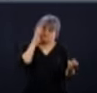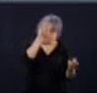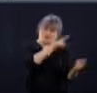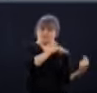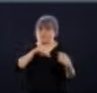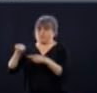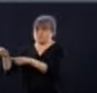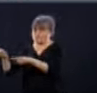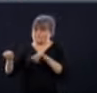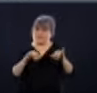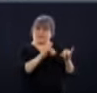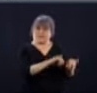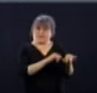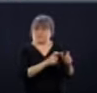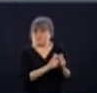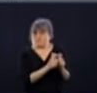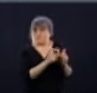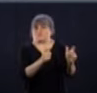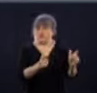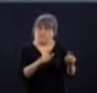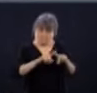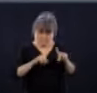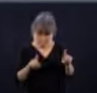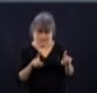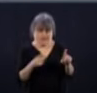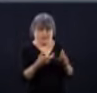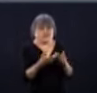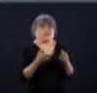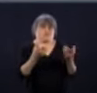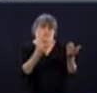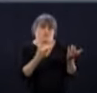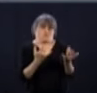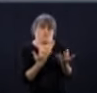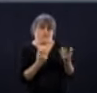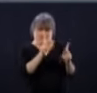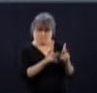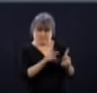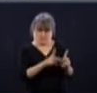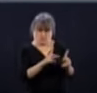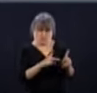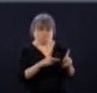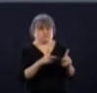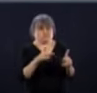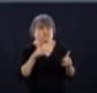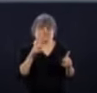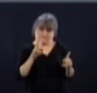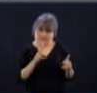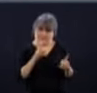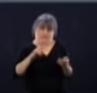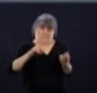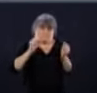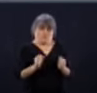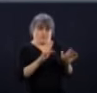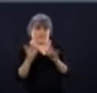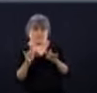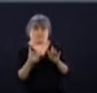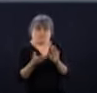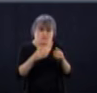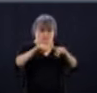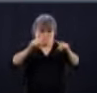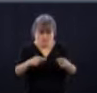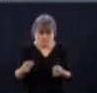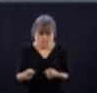et les soins intensifs. Alors, on espère qu'on a atteint le plateau et que ça va commencer à diminuer, au-delà de